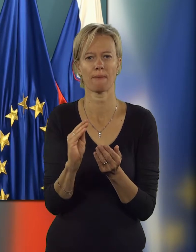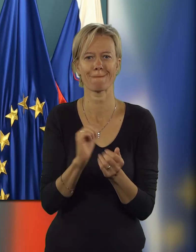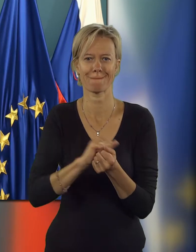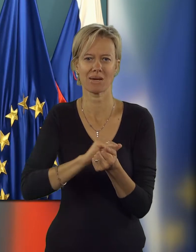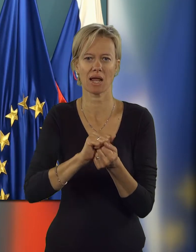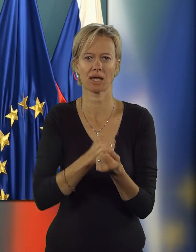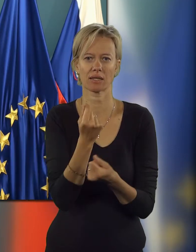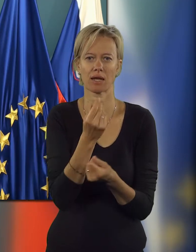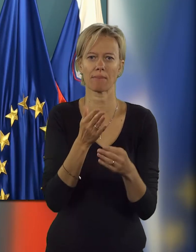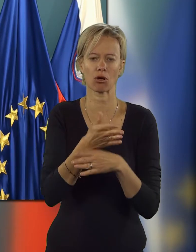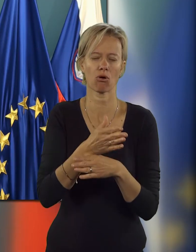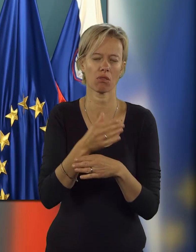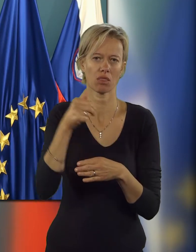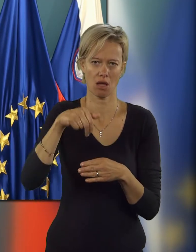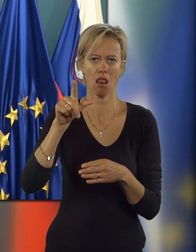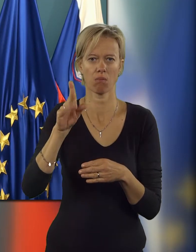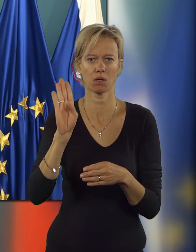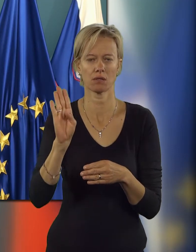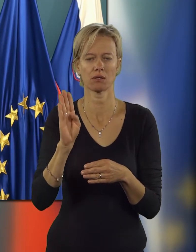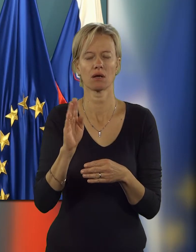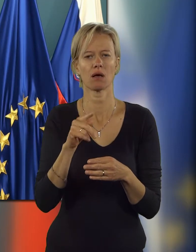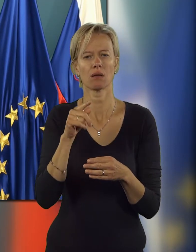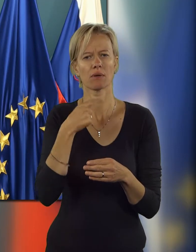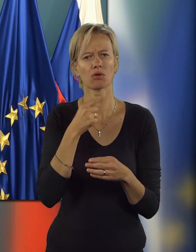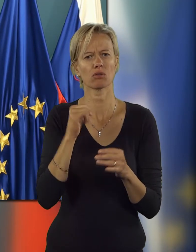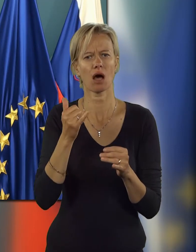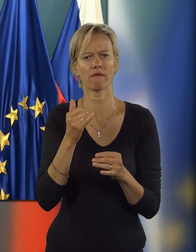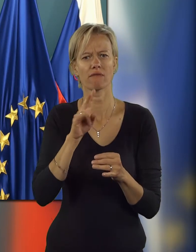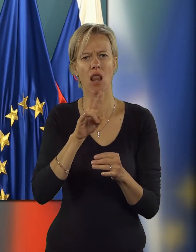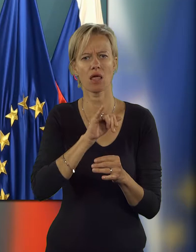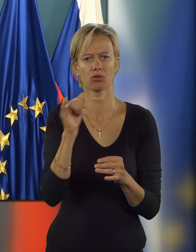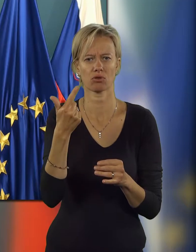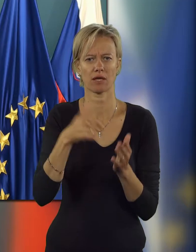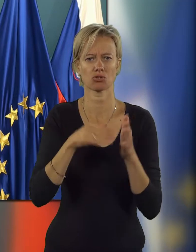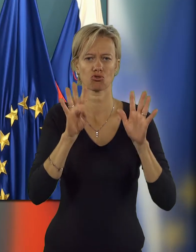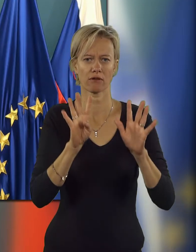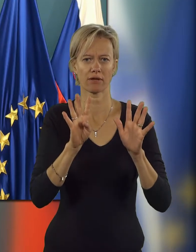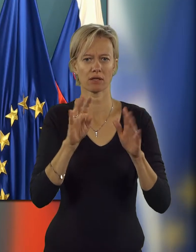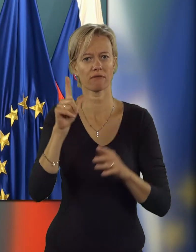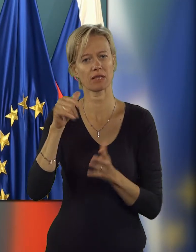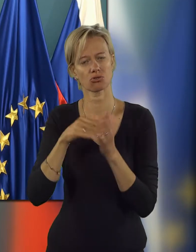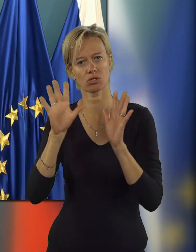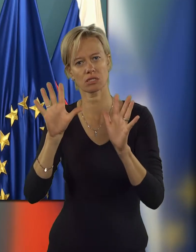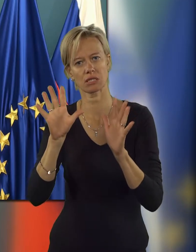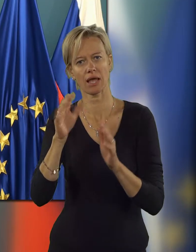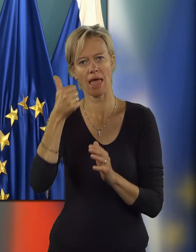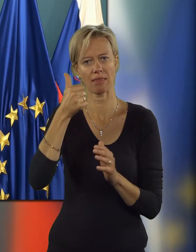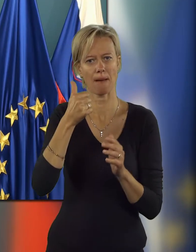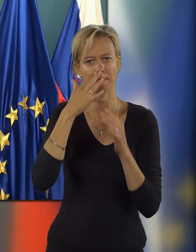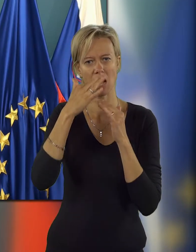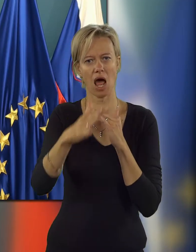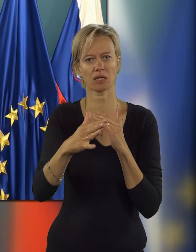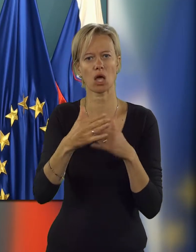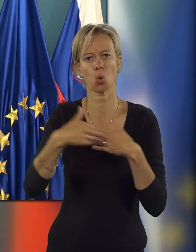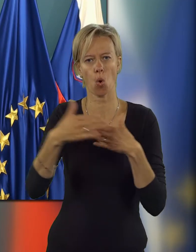pranja denarja preko nove Ljubljanske banke. sicer, da so, da naj bi v letu 2009, 2010 ena milijarda